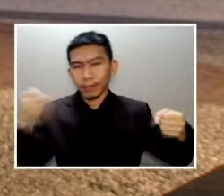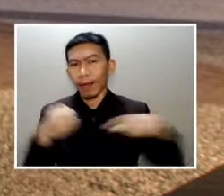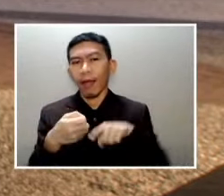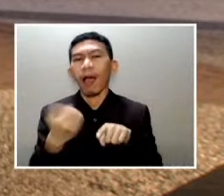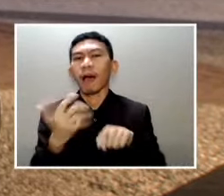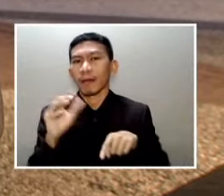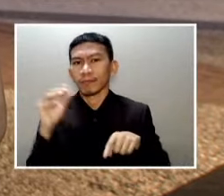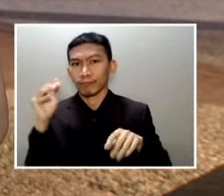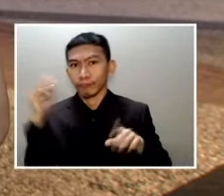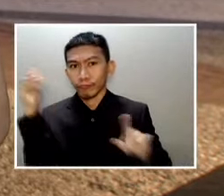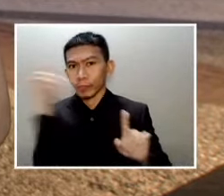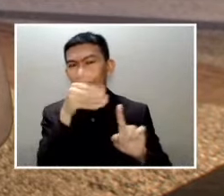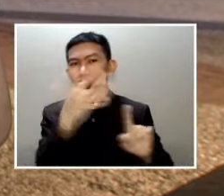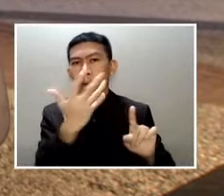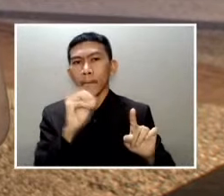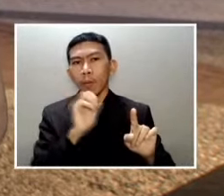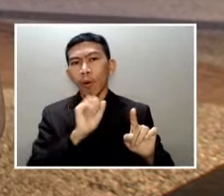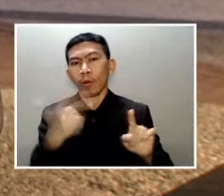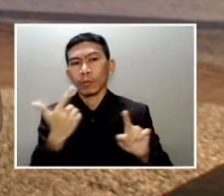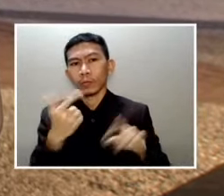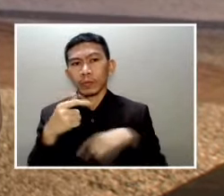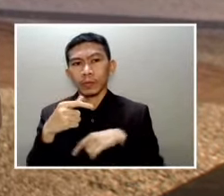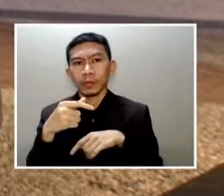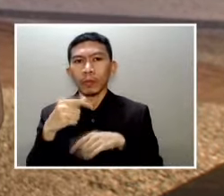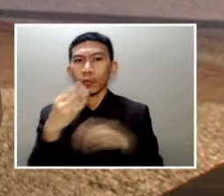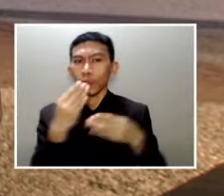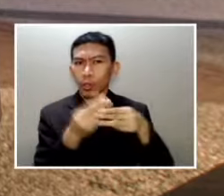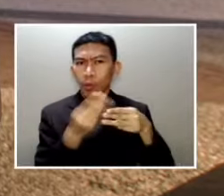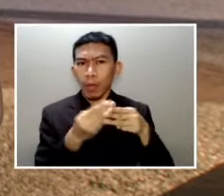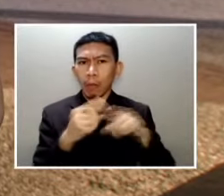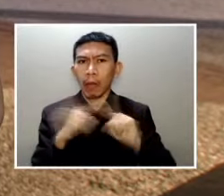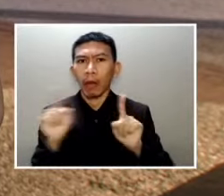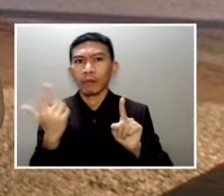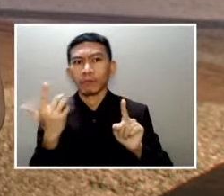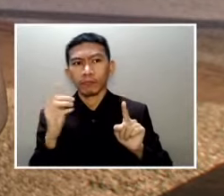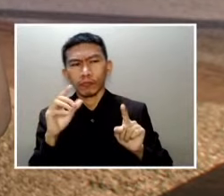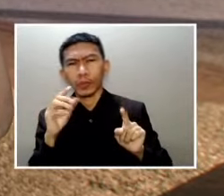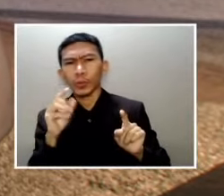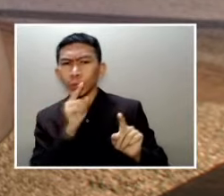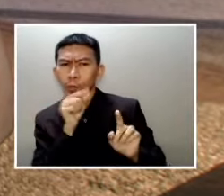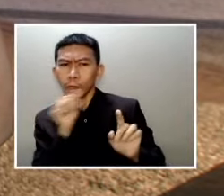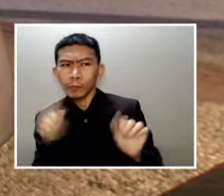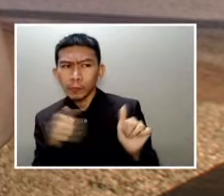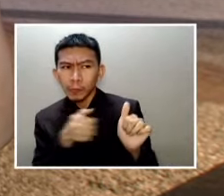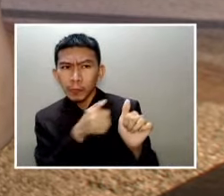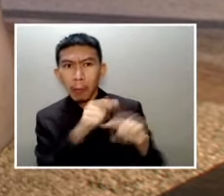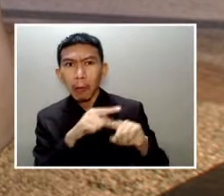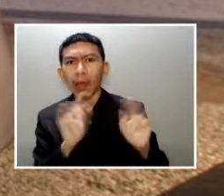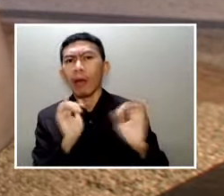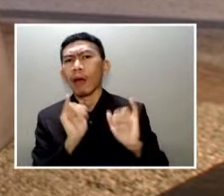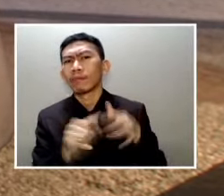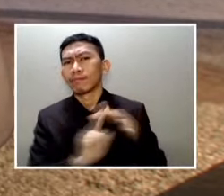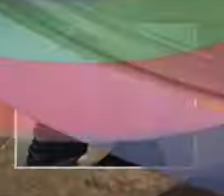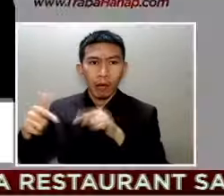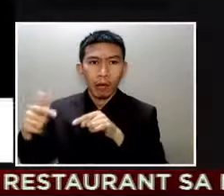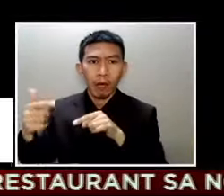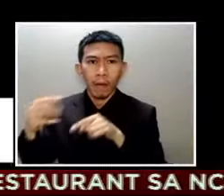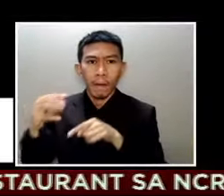kahit na at lunugan ng mga otoridad nakatakas ang mga suspect Nagpapatrol Jack Batallones